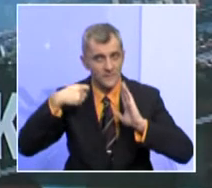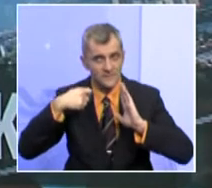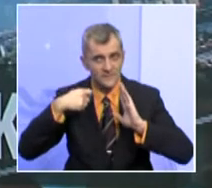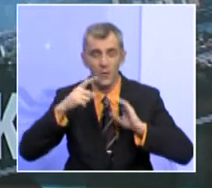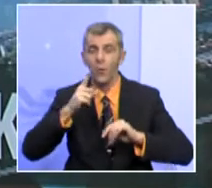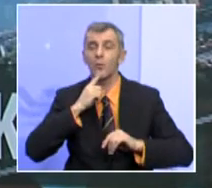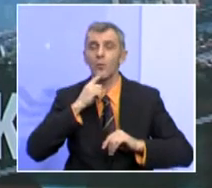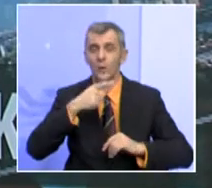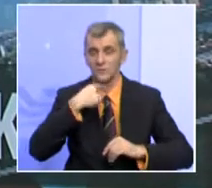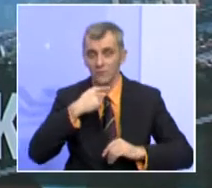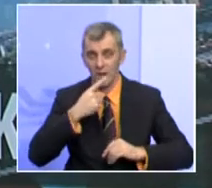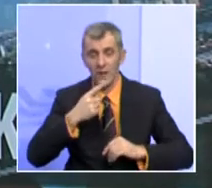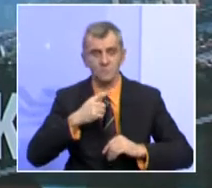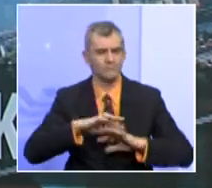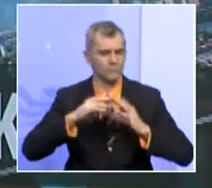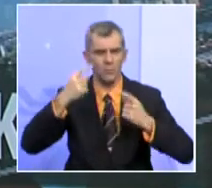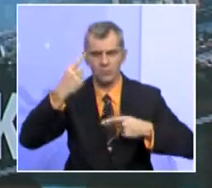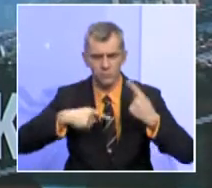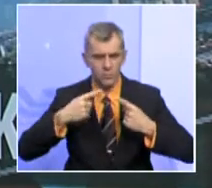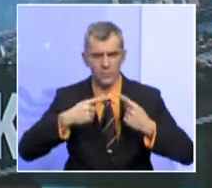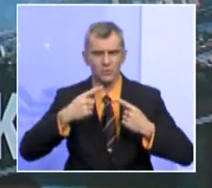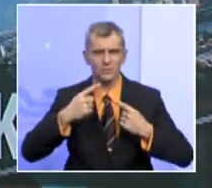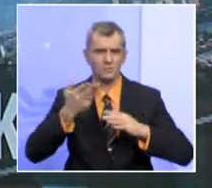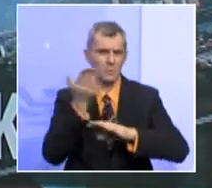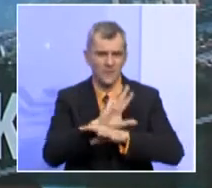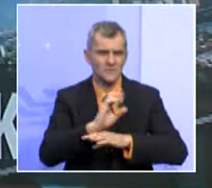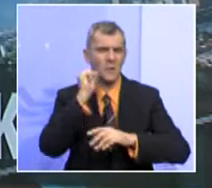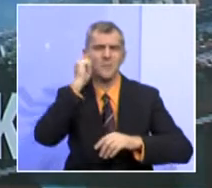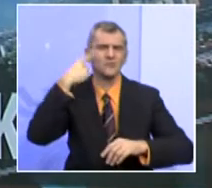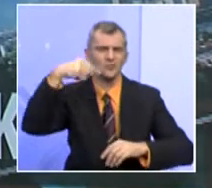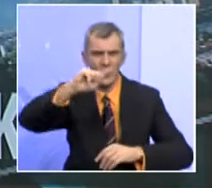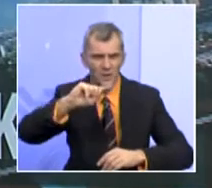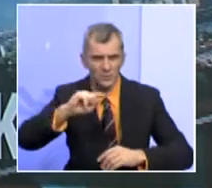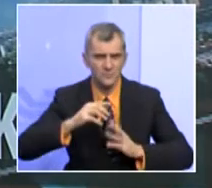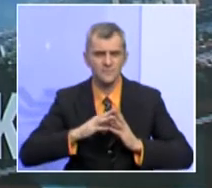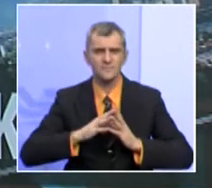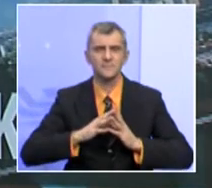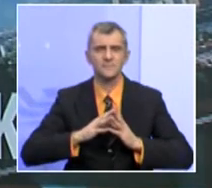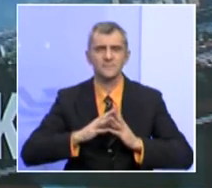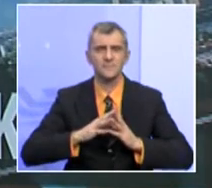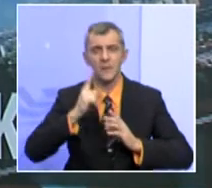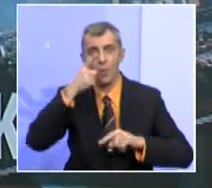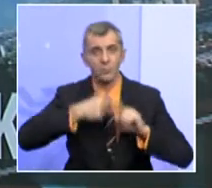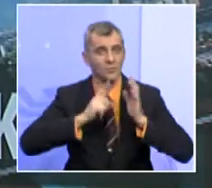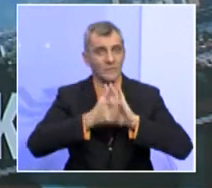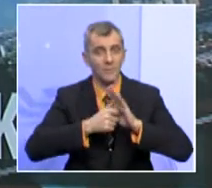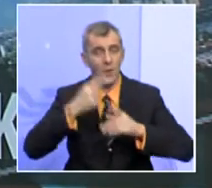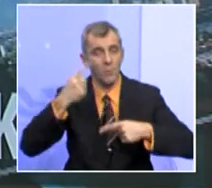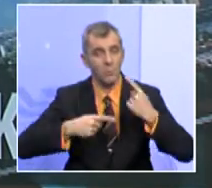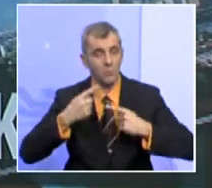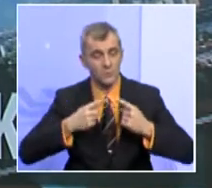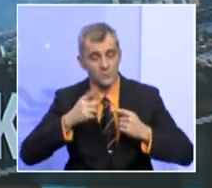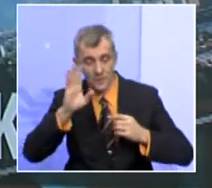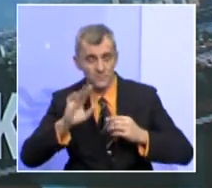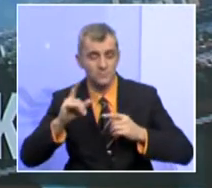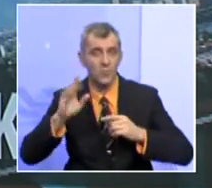izgovaraju svi relevantni politički subjekti hrvatskog naroda, međunarodni subjekti, a u zadnje vrijeme čak i politički subjekti iz boštinačkog